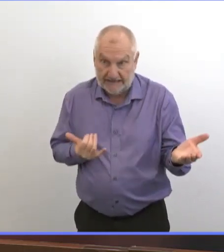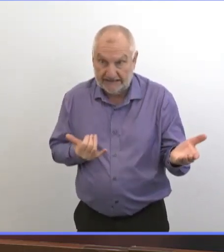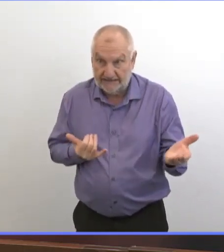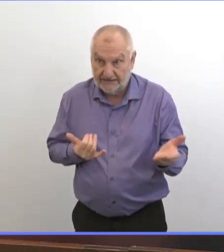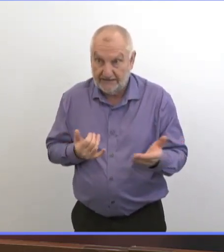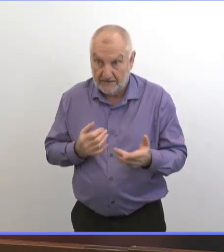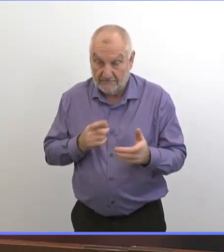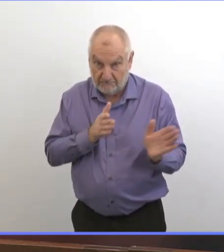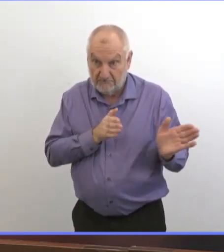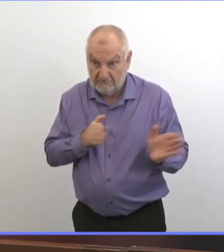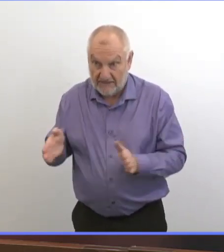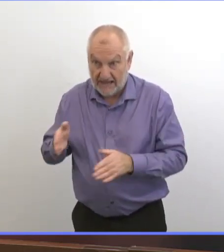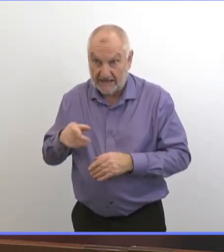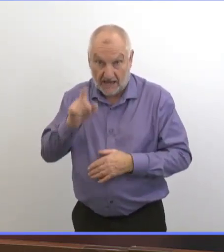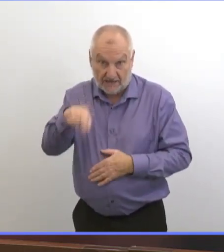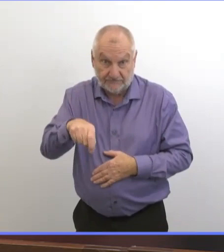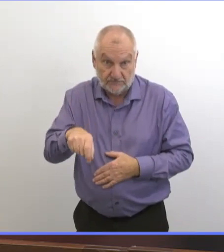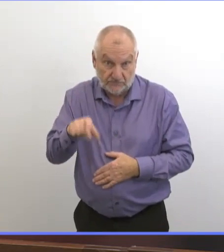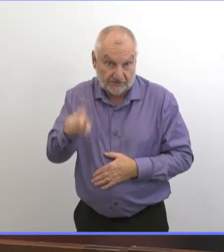Mais c'est quelque chose qui doit être fait.